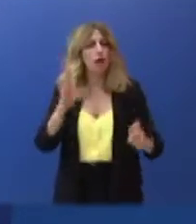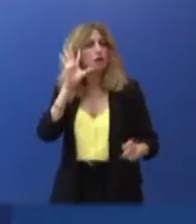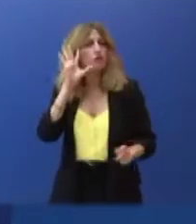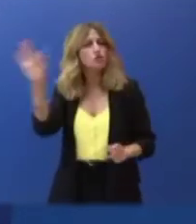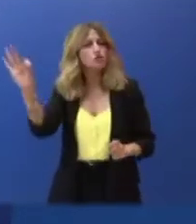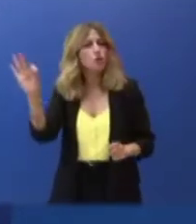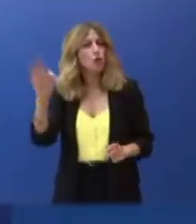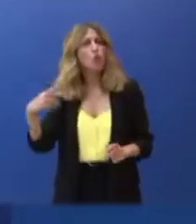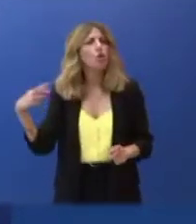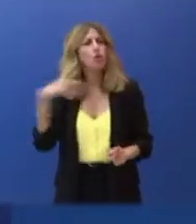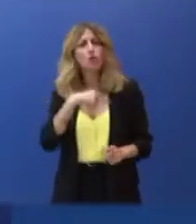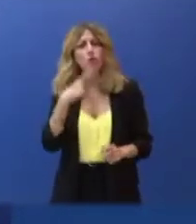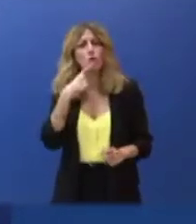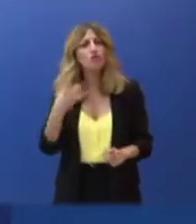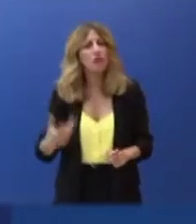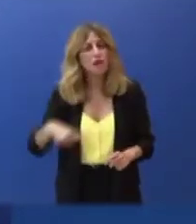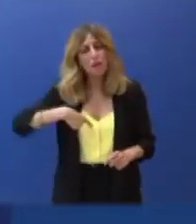ασφαλές και πιο ελεύθερο καλοκαίρι.